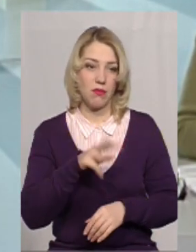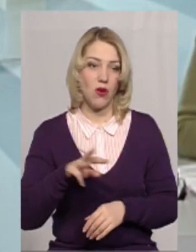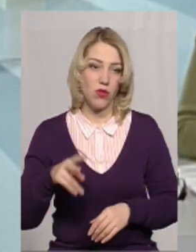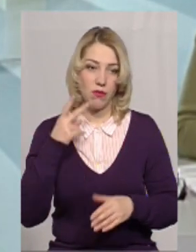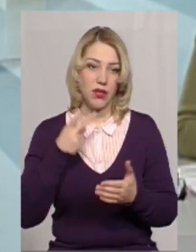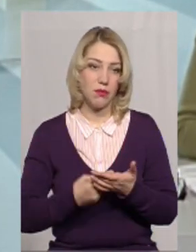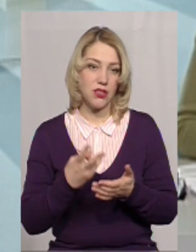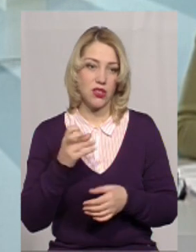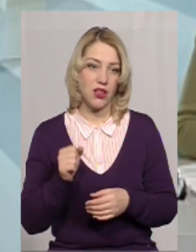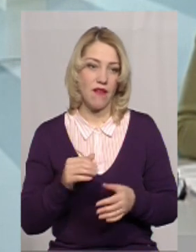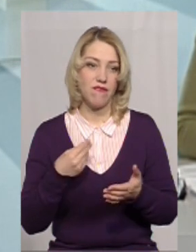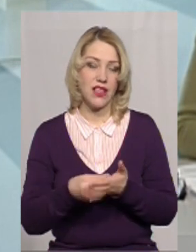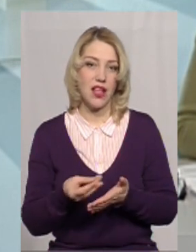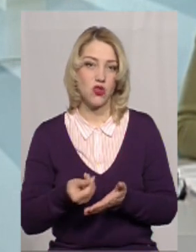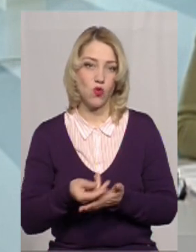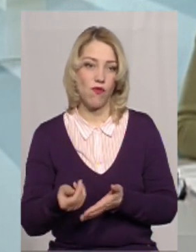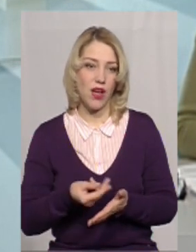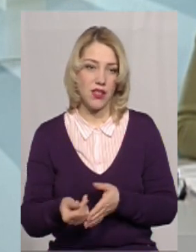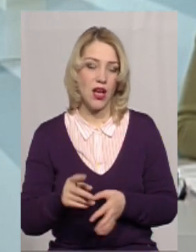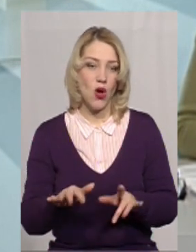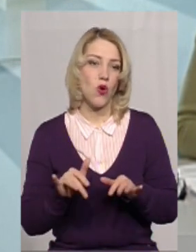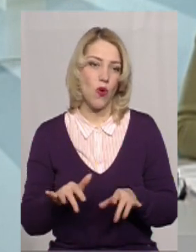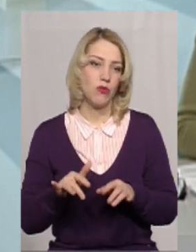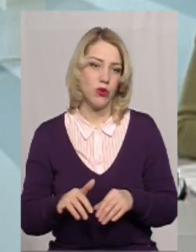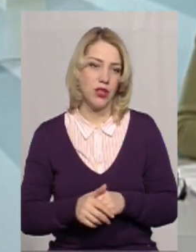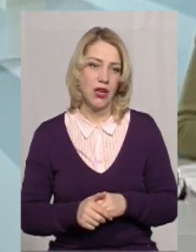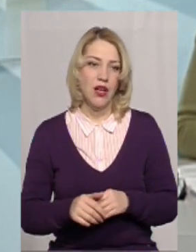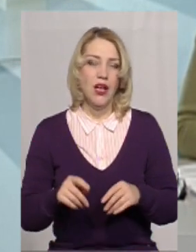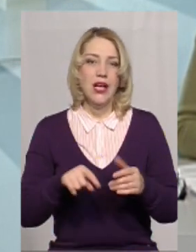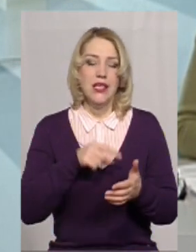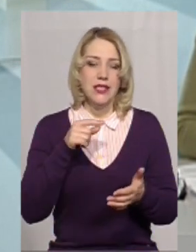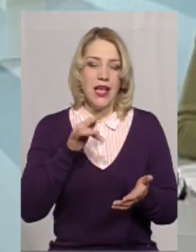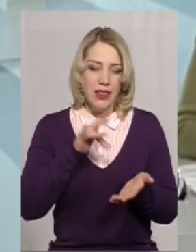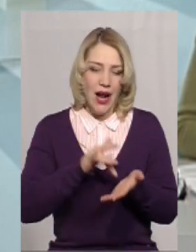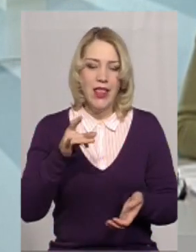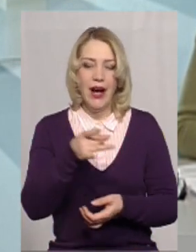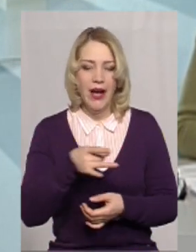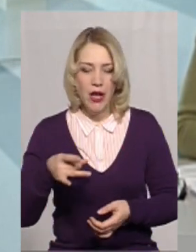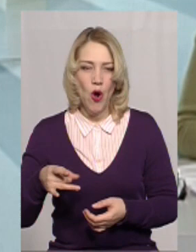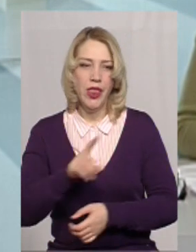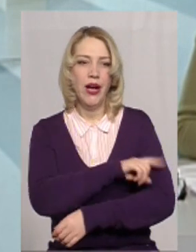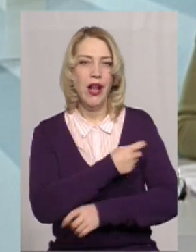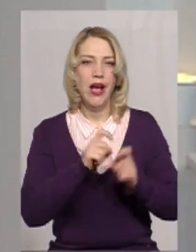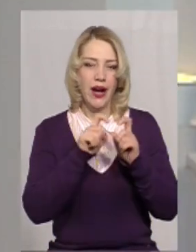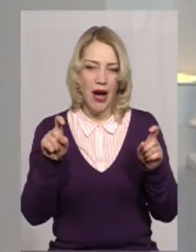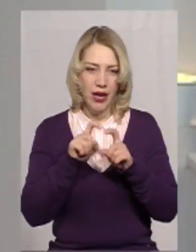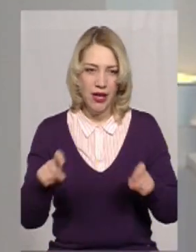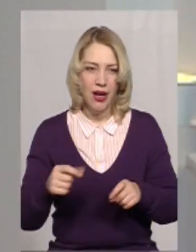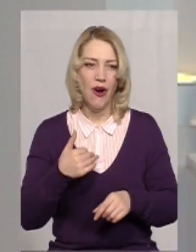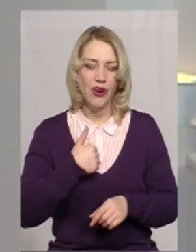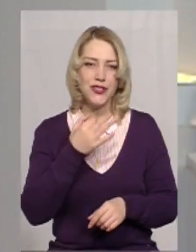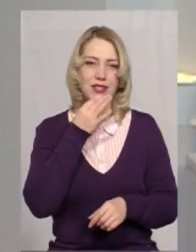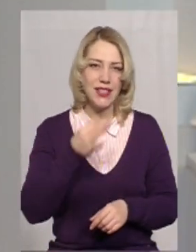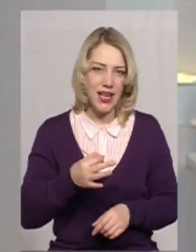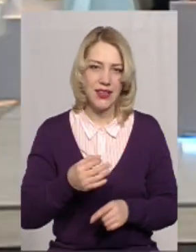передбачено на фінансування комп'ютерів центральних районних лікарень. Хочу сказати, Телемедицина, до